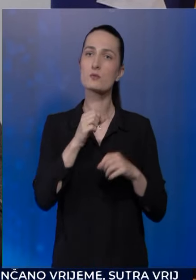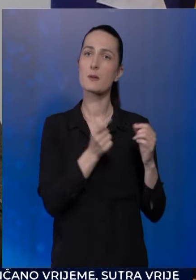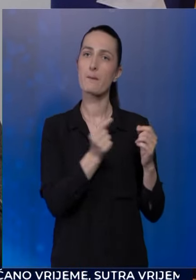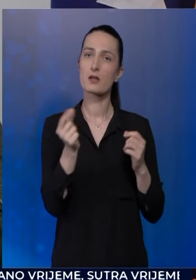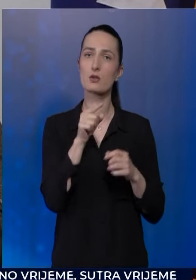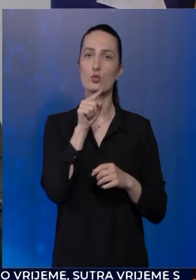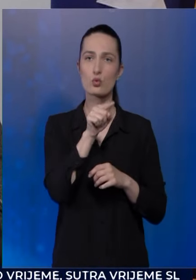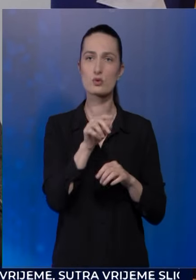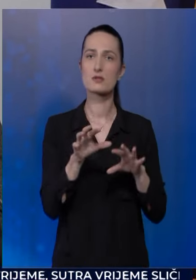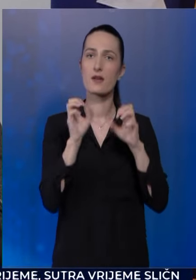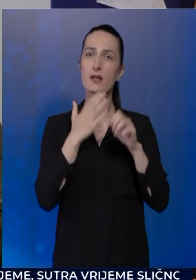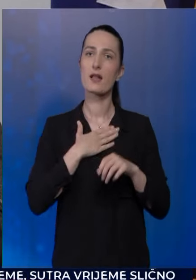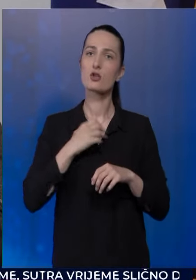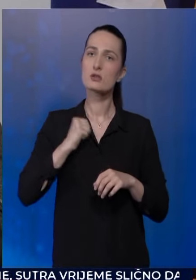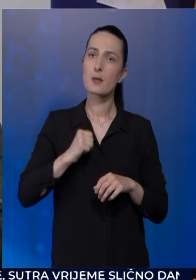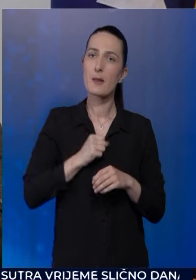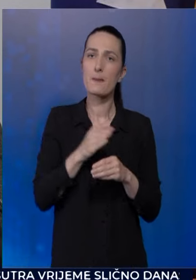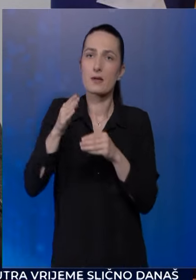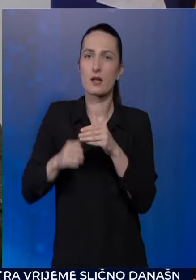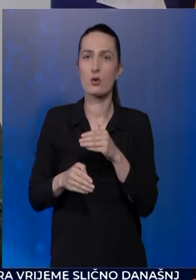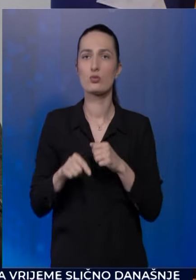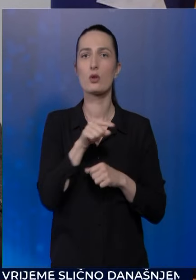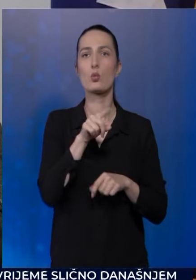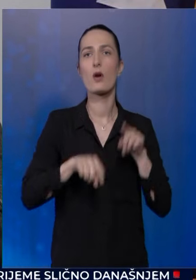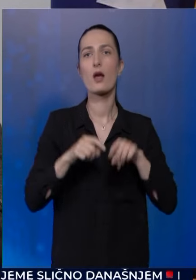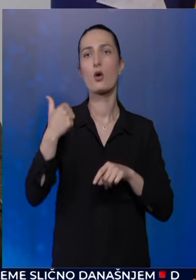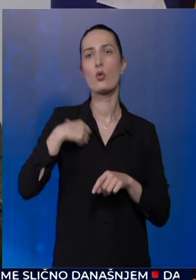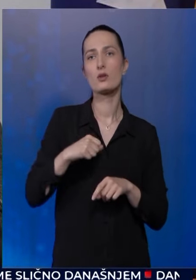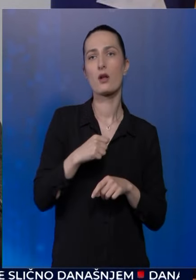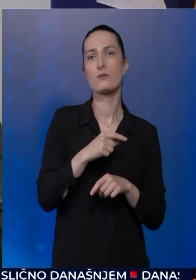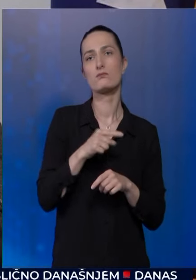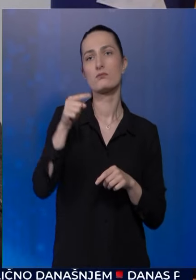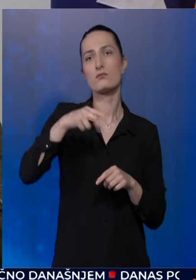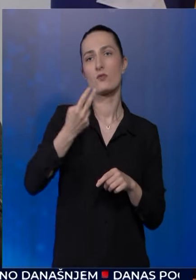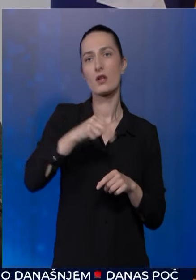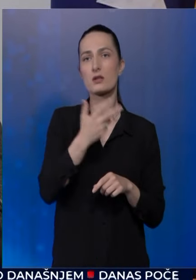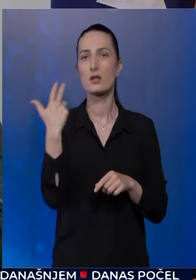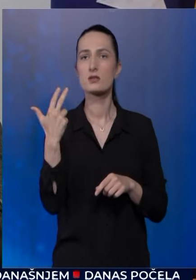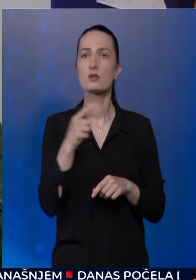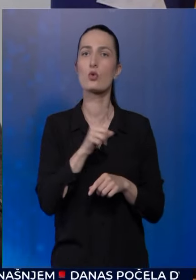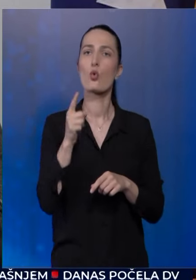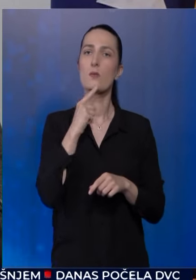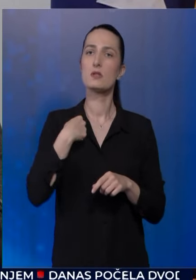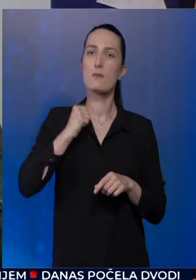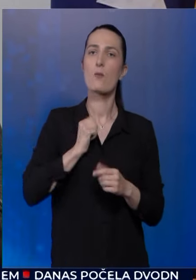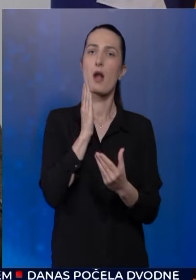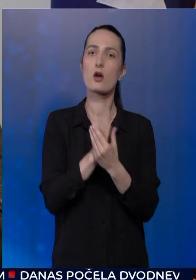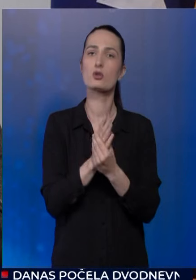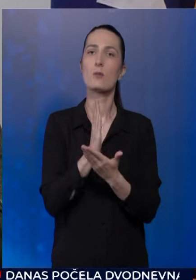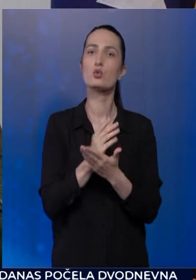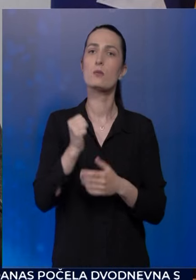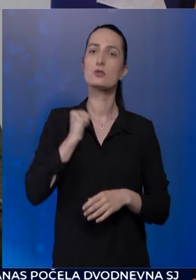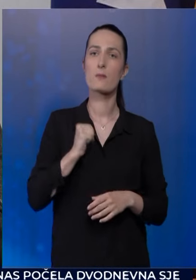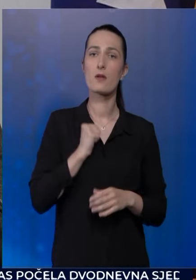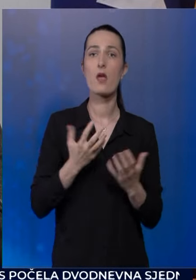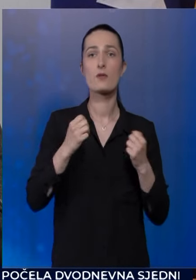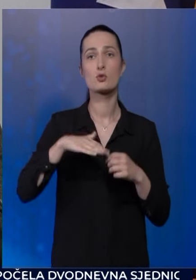naše strpljenje pri kraju i da je to neka godina 2030-a do koje mi imamo način da